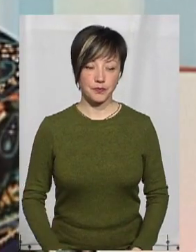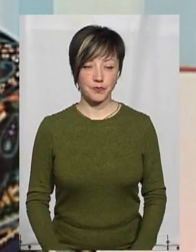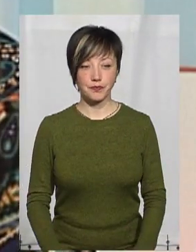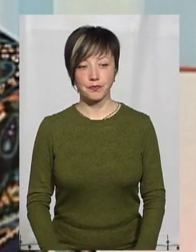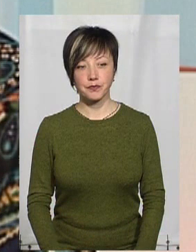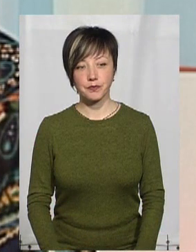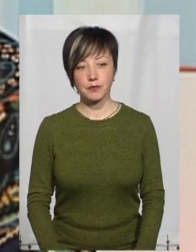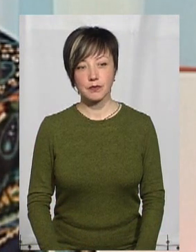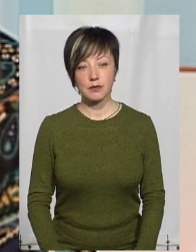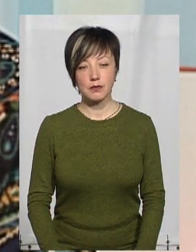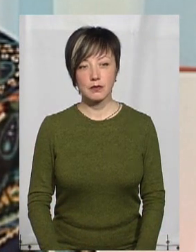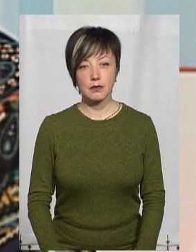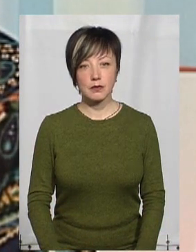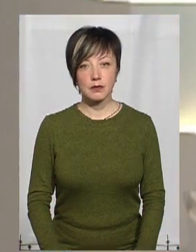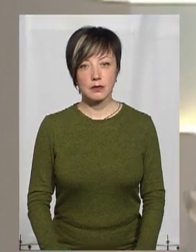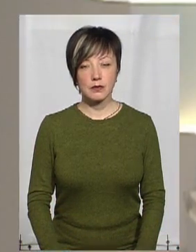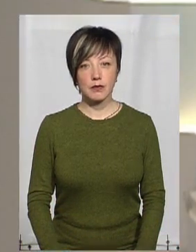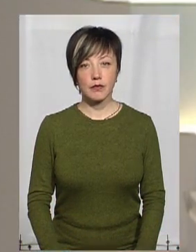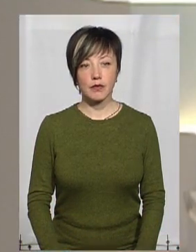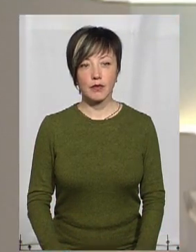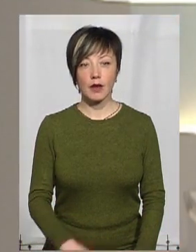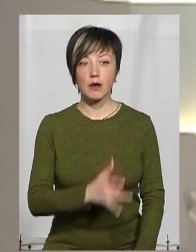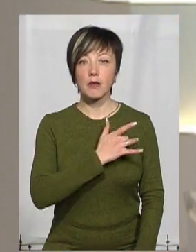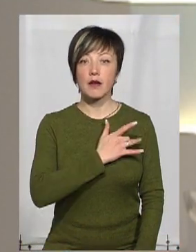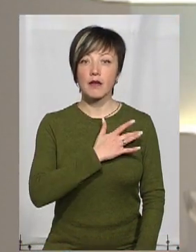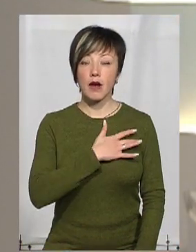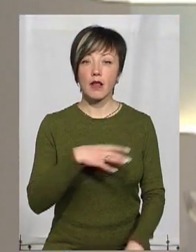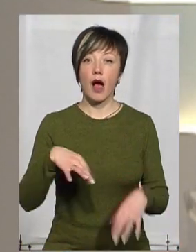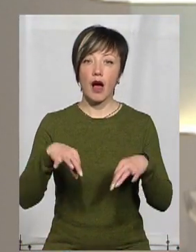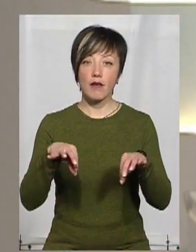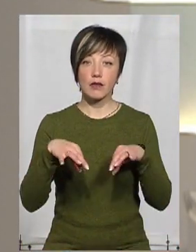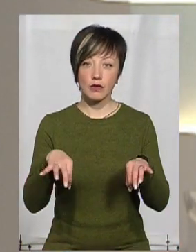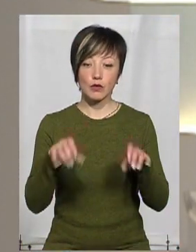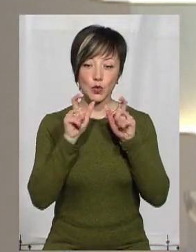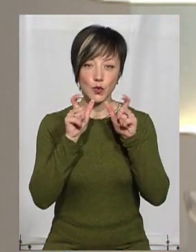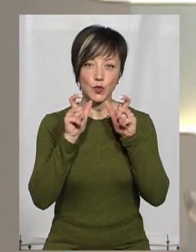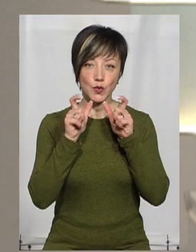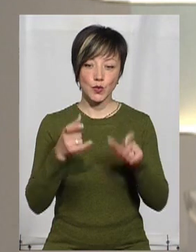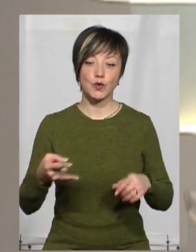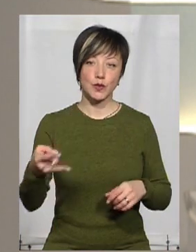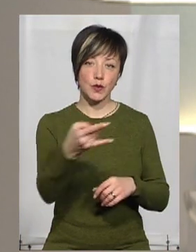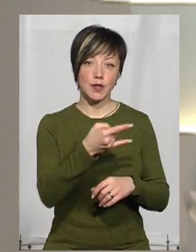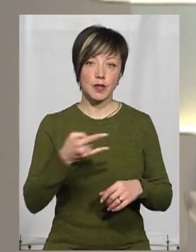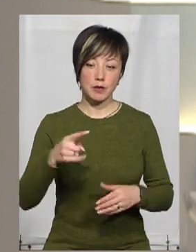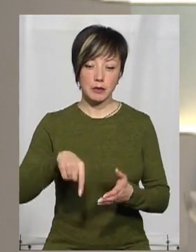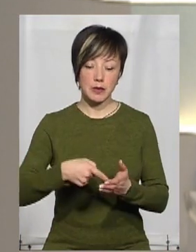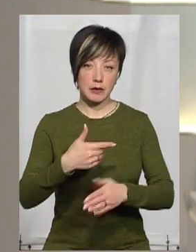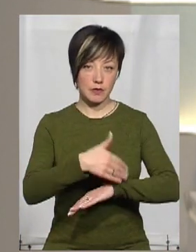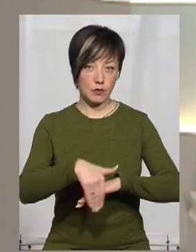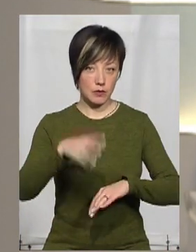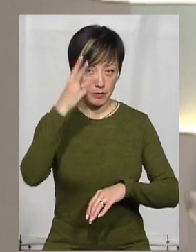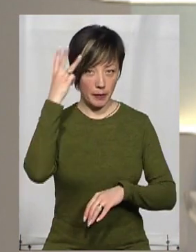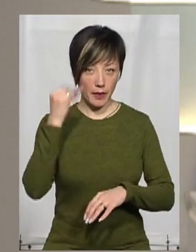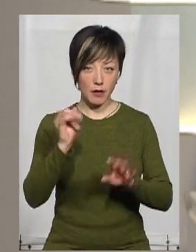волонтерських організацій. Приватна автівка з гучномовцем курсує хмельницькими вулицями та інформує